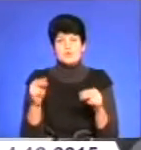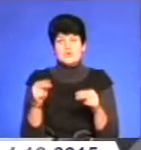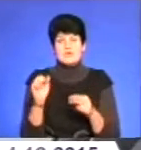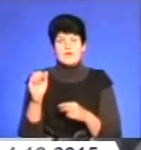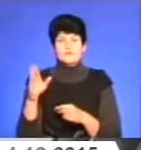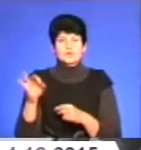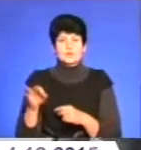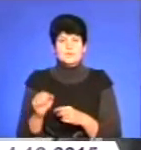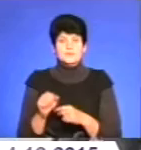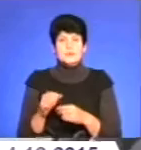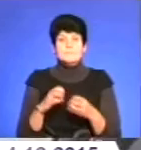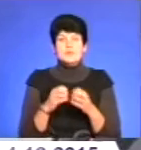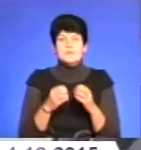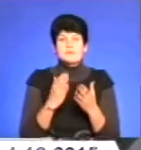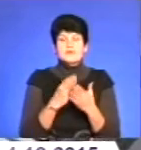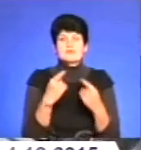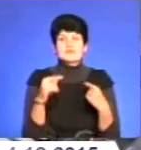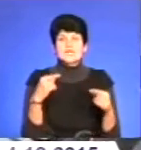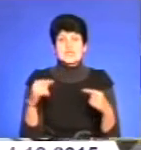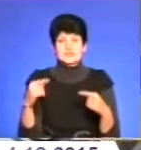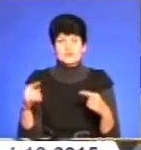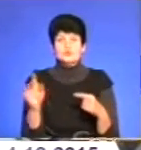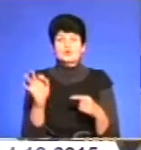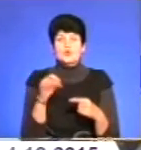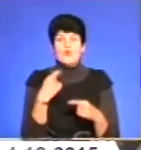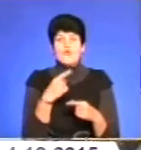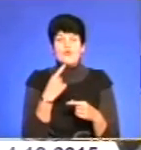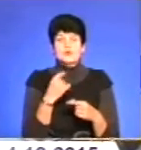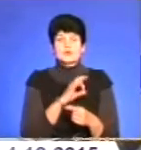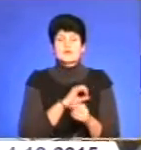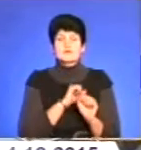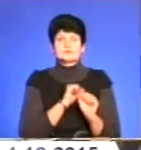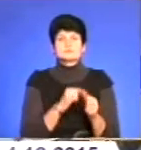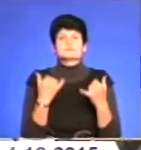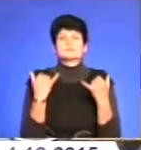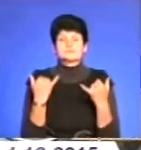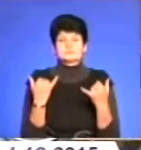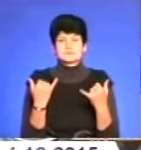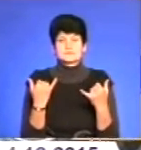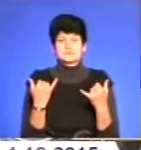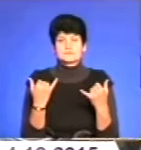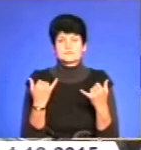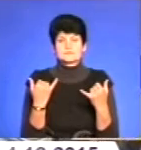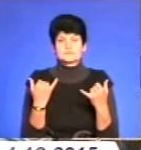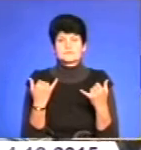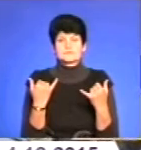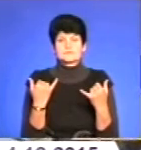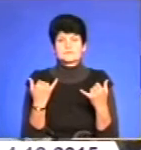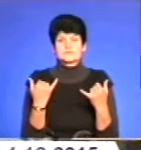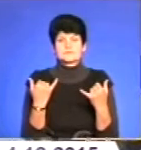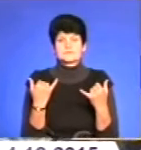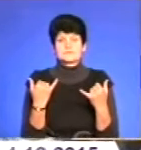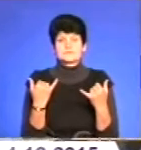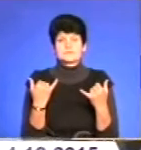Проблема є в іншому. Про що говорять правозахисники вже на рахунок цих правил дорожнього руху? А приорі ви зразу винні.